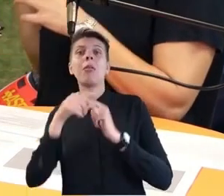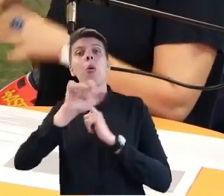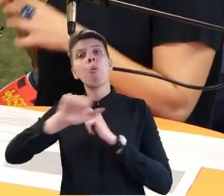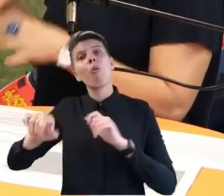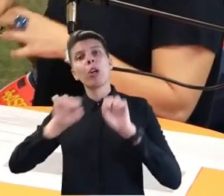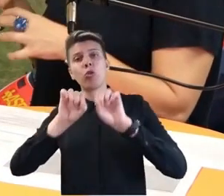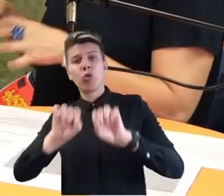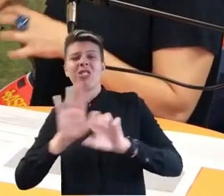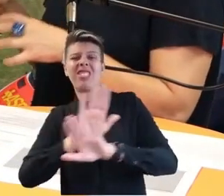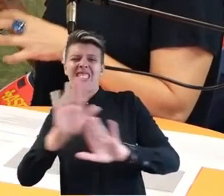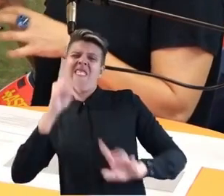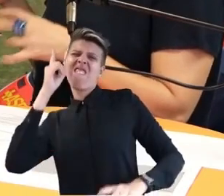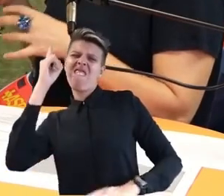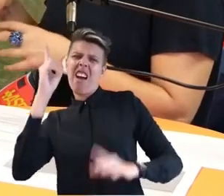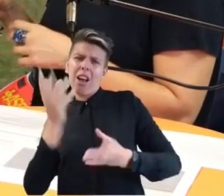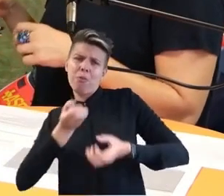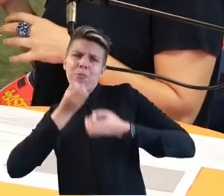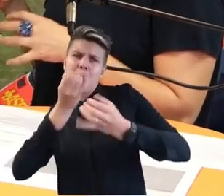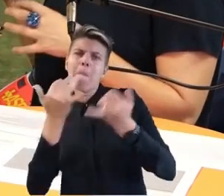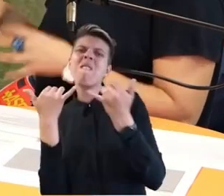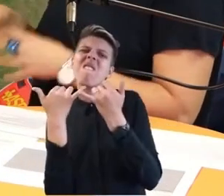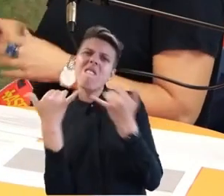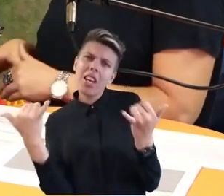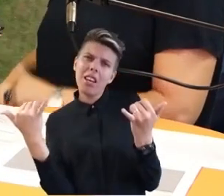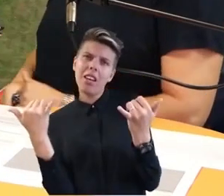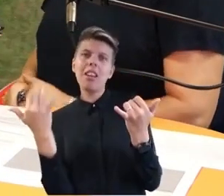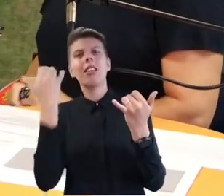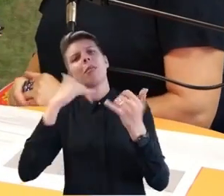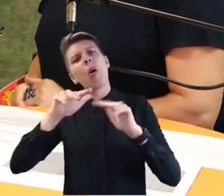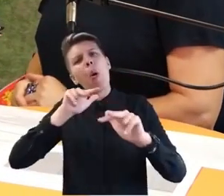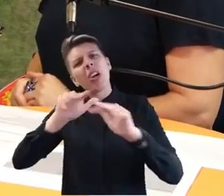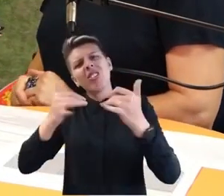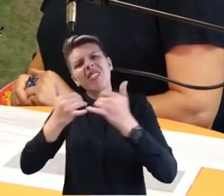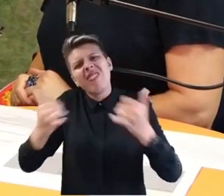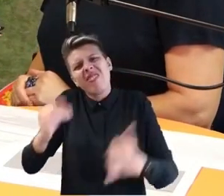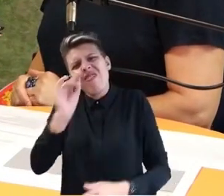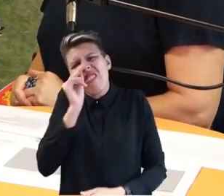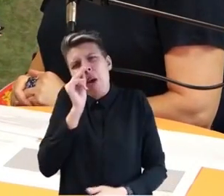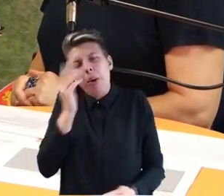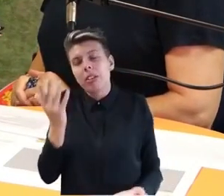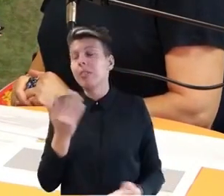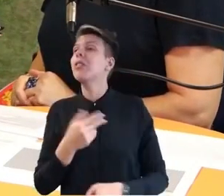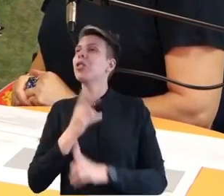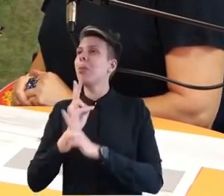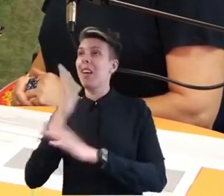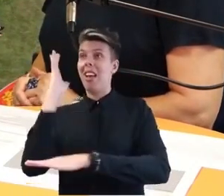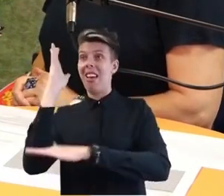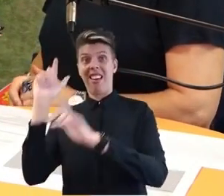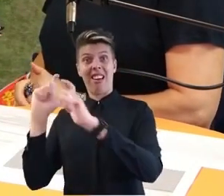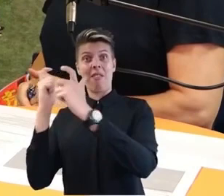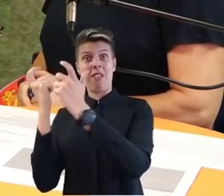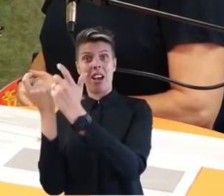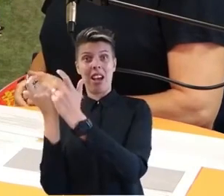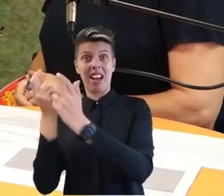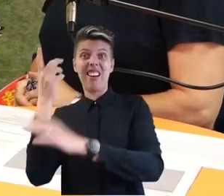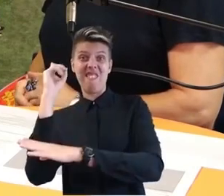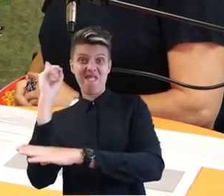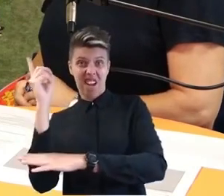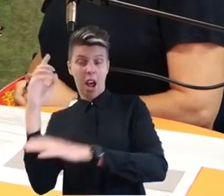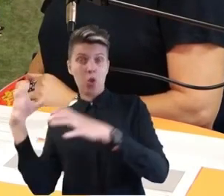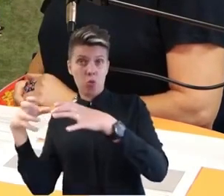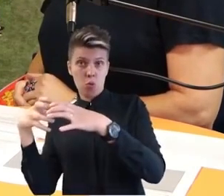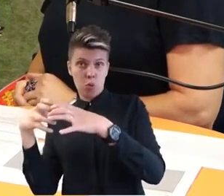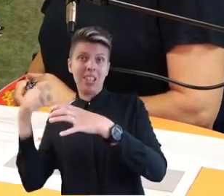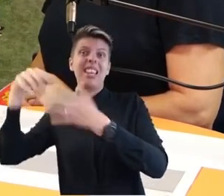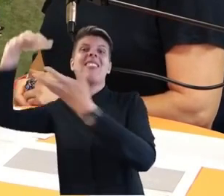uns von Seiten des Bundesamtes für Bevölkerungsschutz organisiert ist. Ja, das Referat Warnung ist ein Teil der Abteilung, die sich hier im